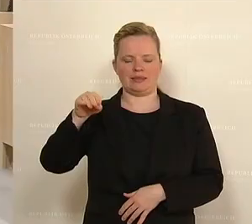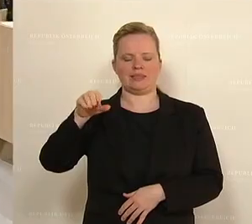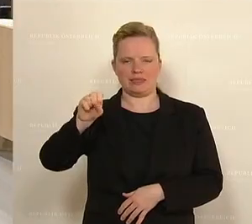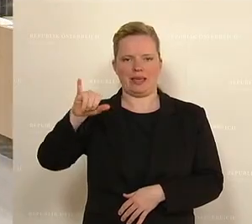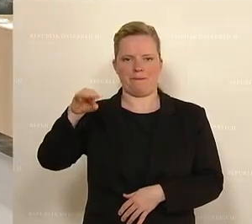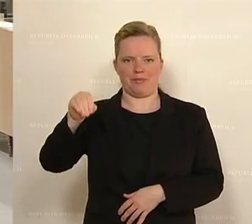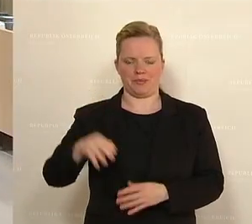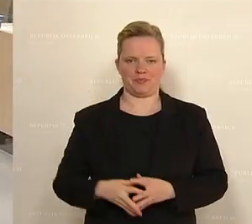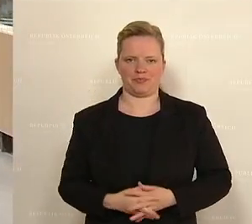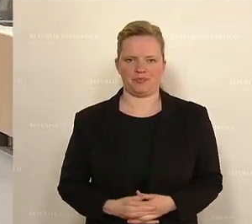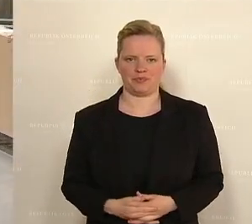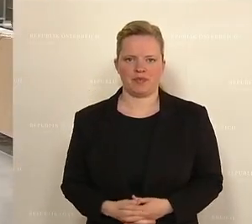können, sagt Norbert Sieber von der ÖVP.